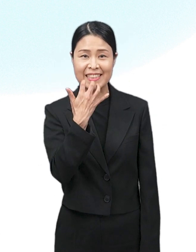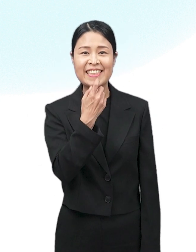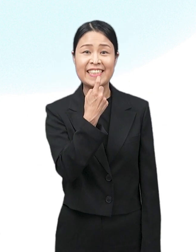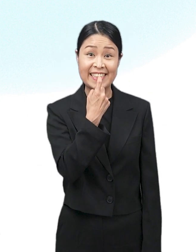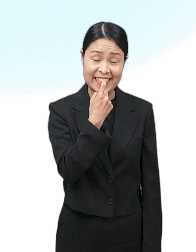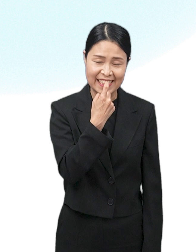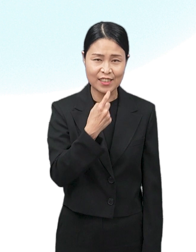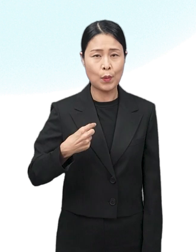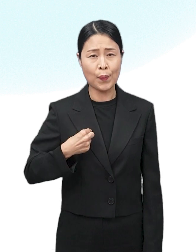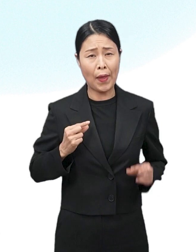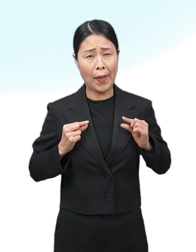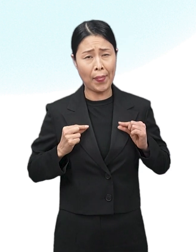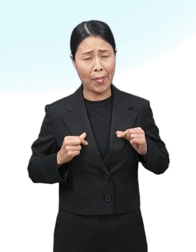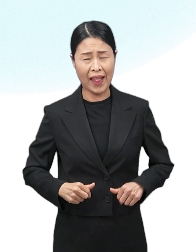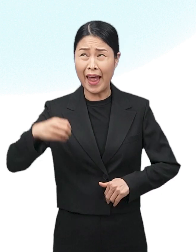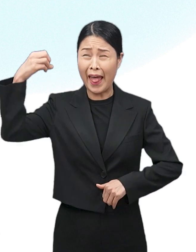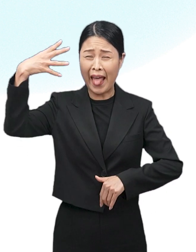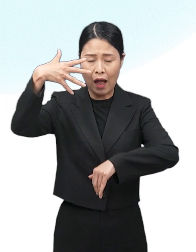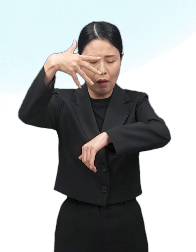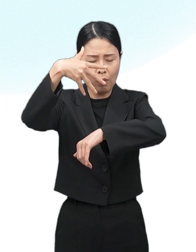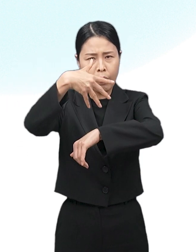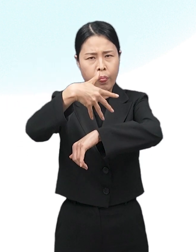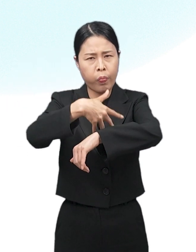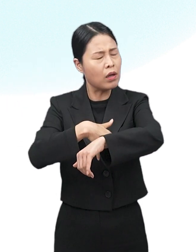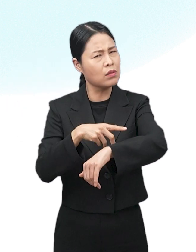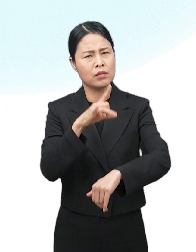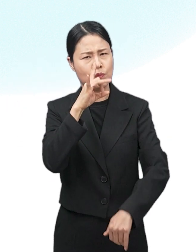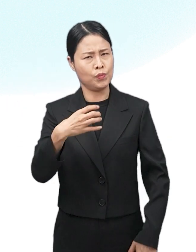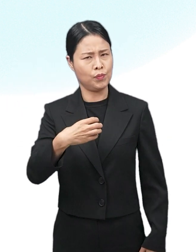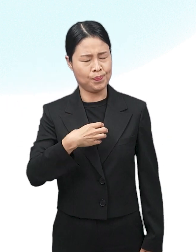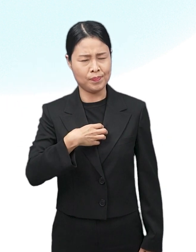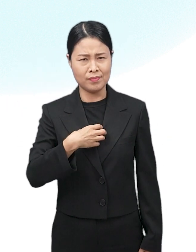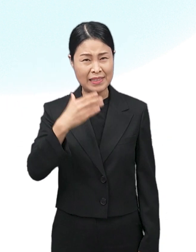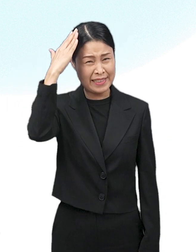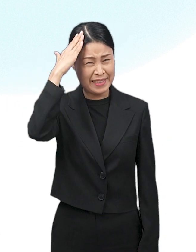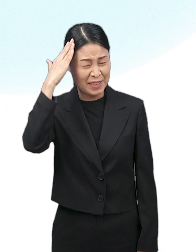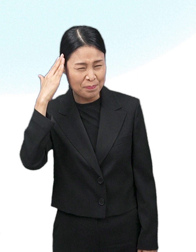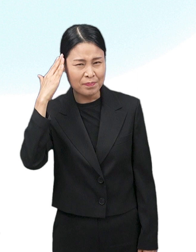흰색이나 얇은 옷은 자외선을 투과시킬 수 있으므로 유색옷을 입습니다